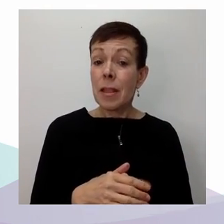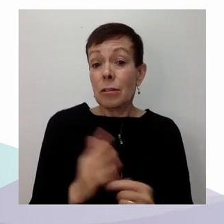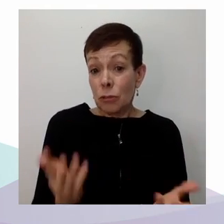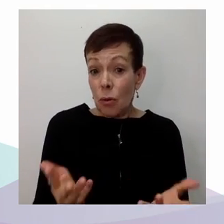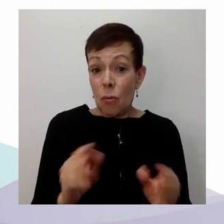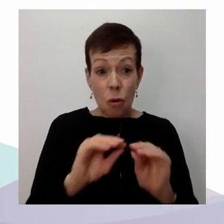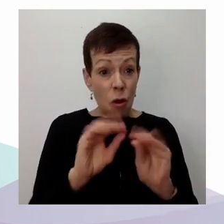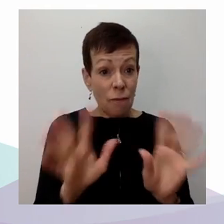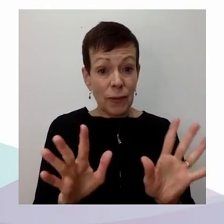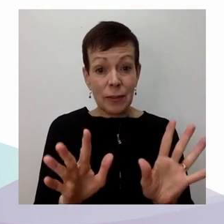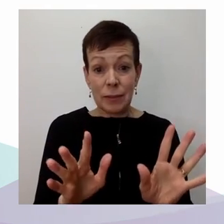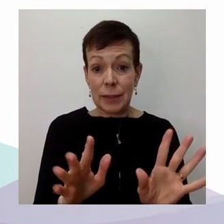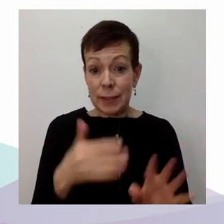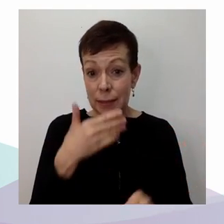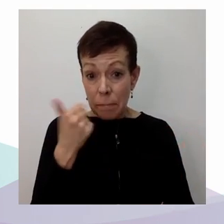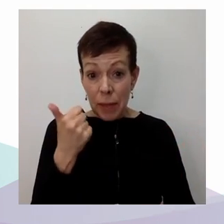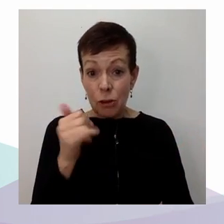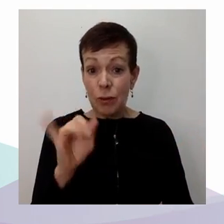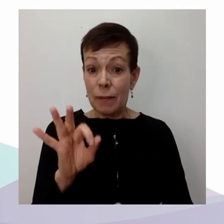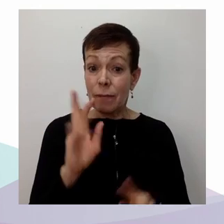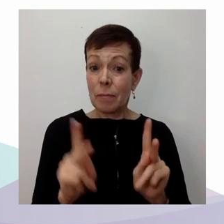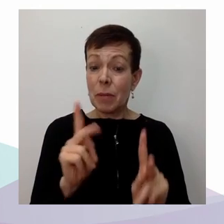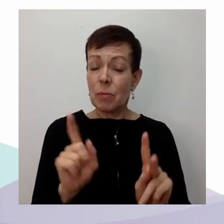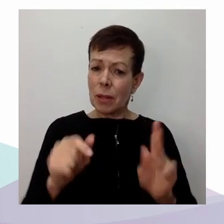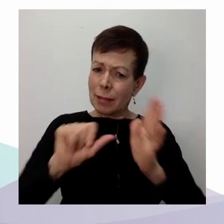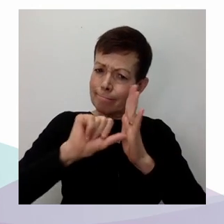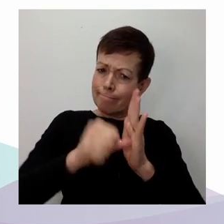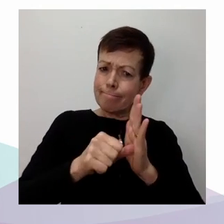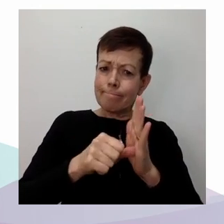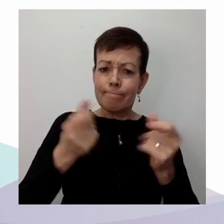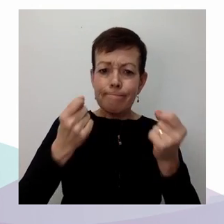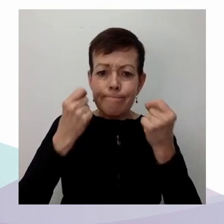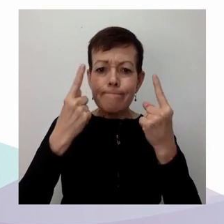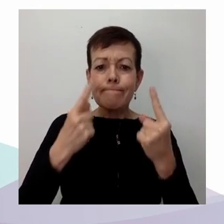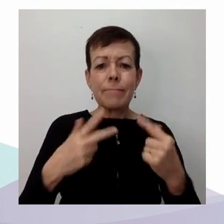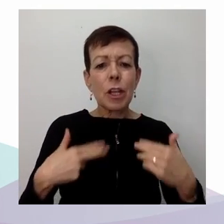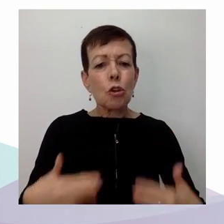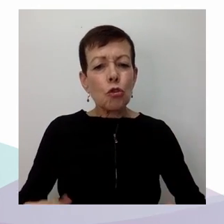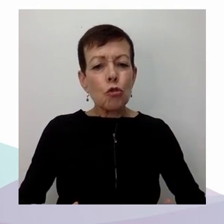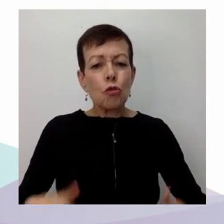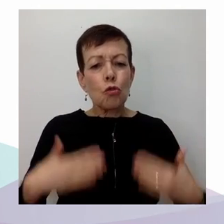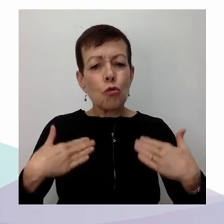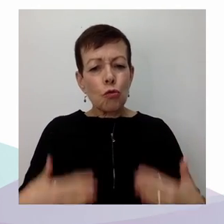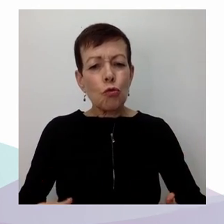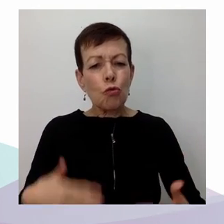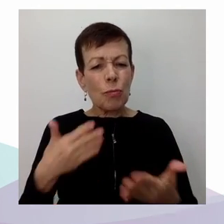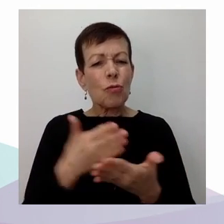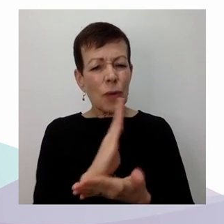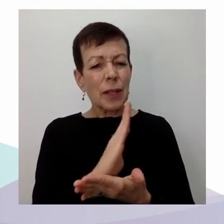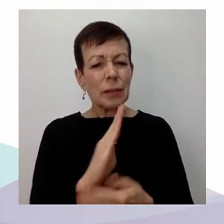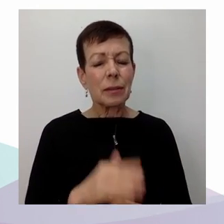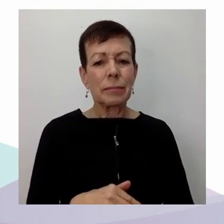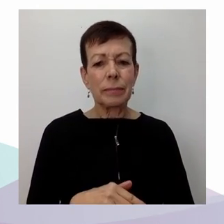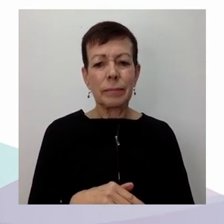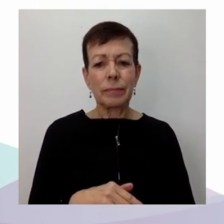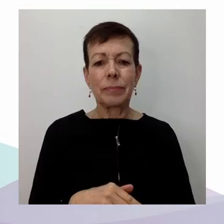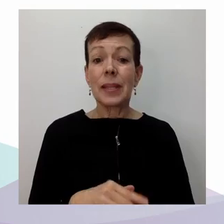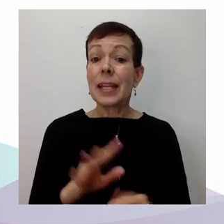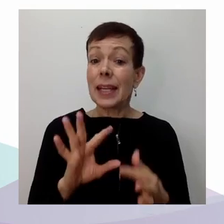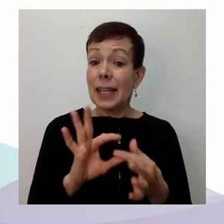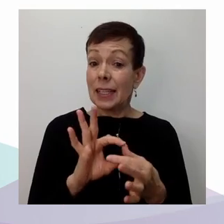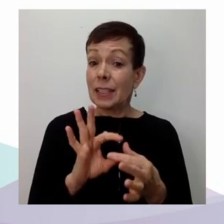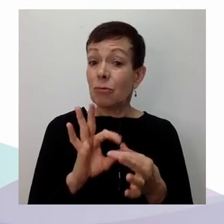droits, et notamment la voie de la recherche participative est une voie assez féconde pour travailler sur cet aspect.